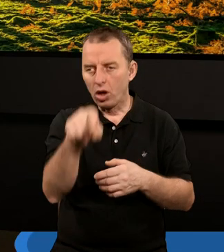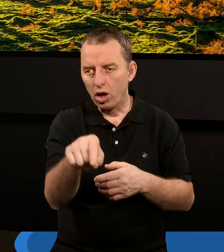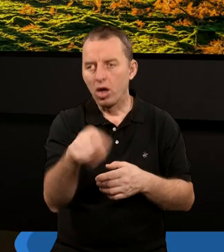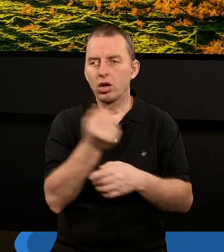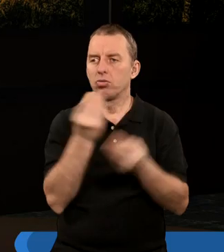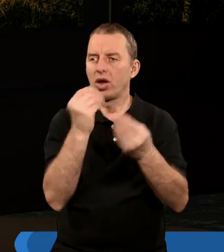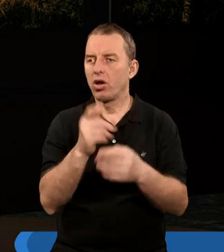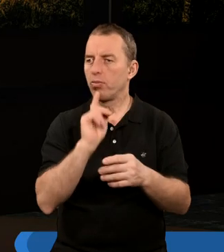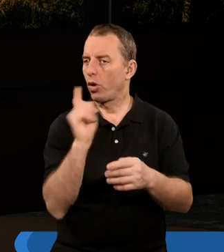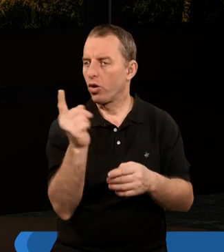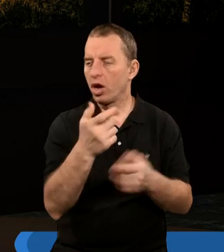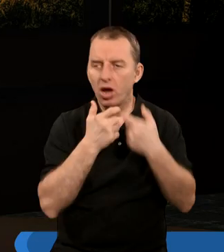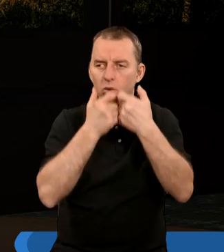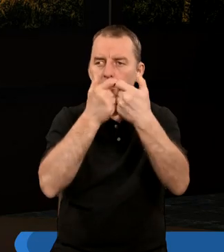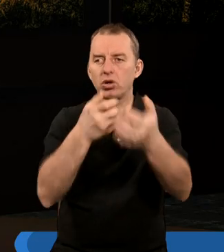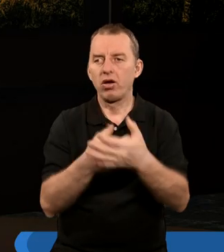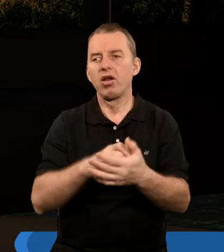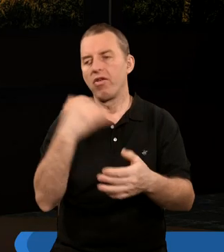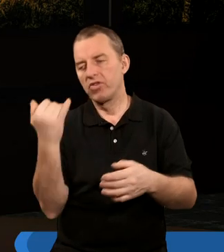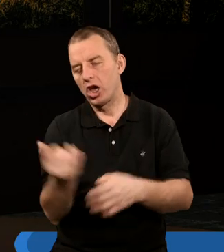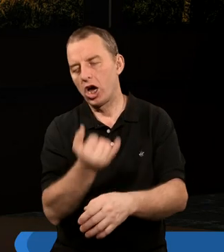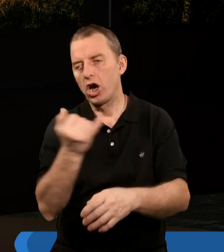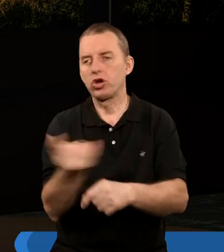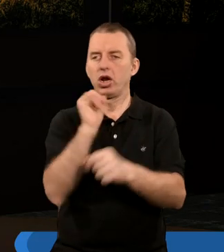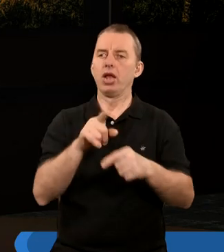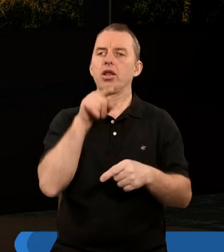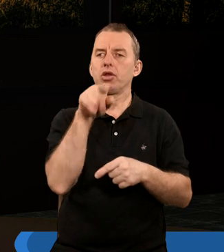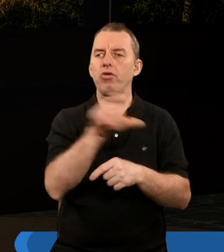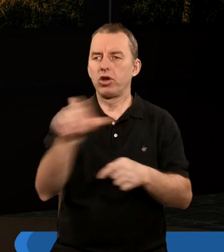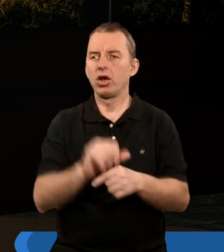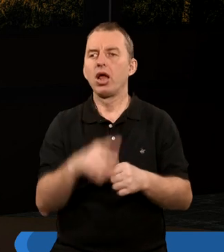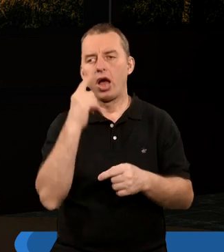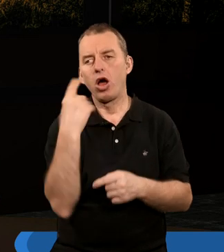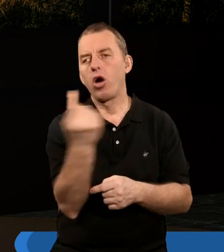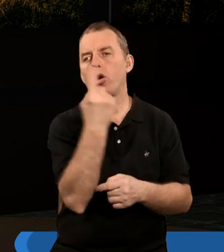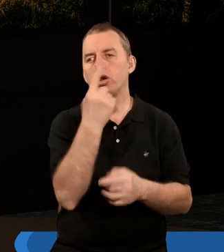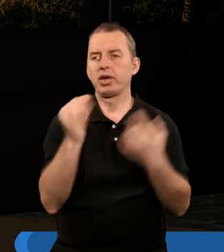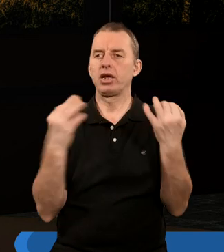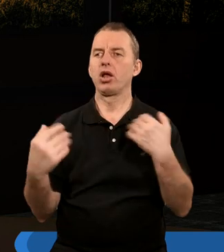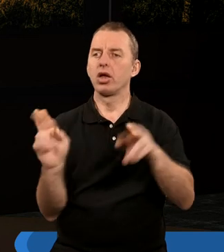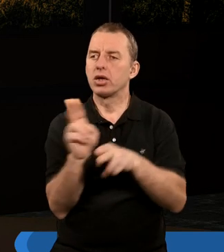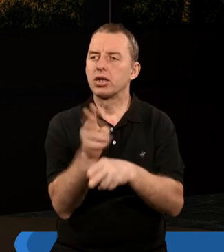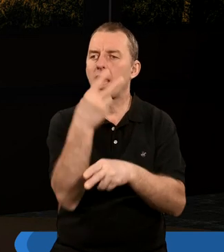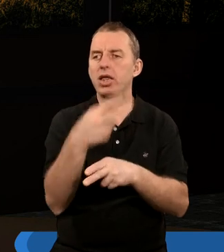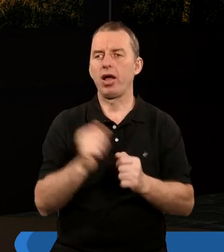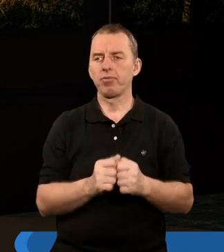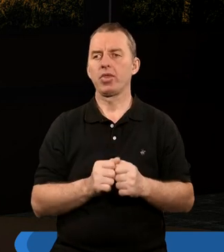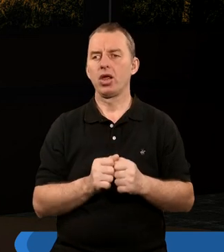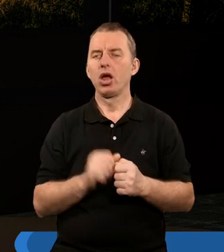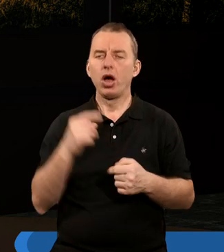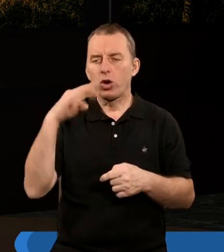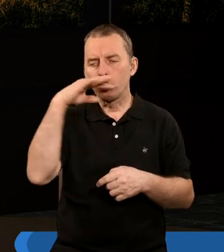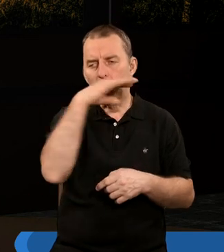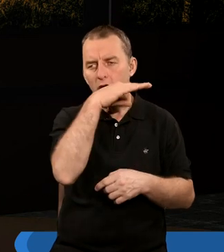Szczególne poselstwo. Głoszenie Ewangelii Wiecznej nawet właśnie w tych okolicznościach, tak już kiedy jest to